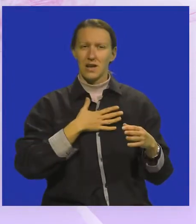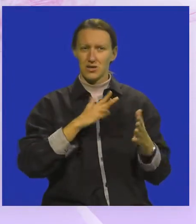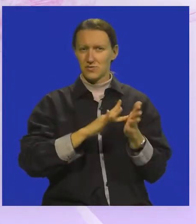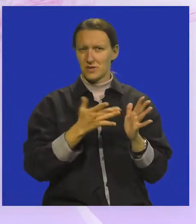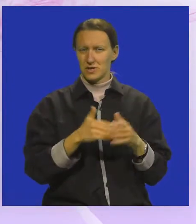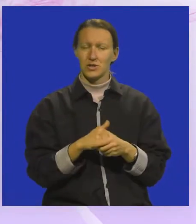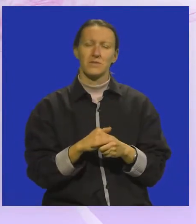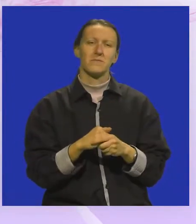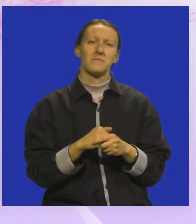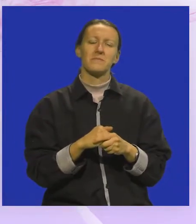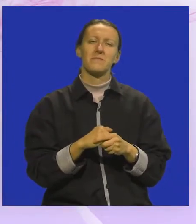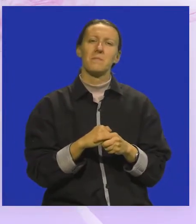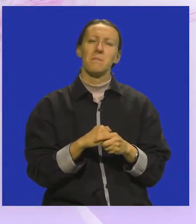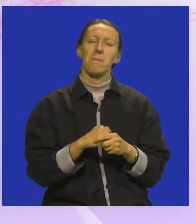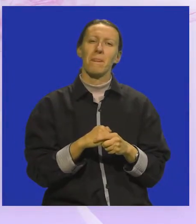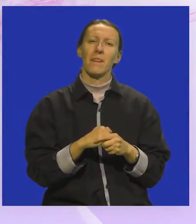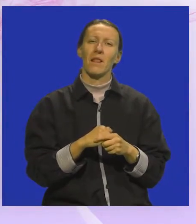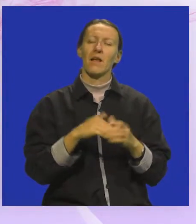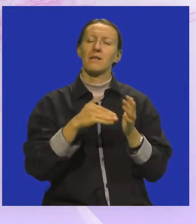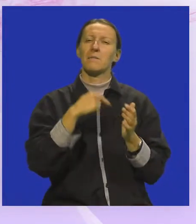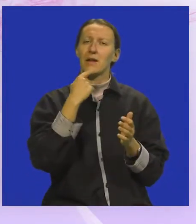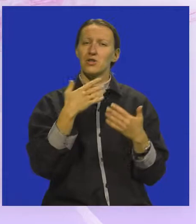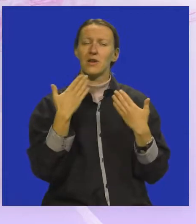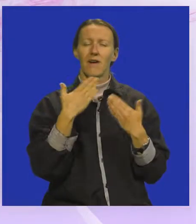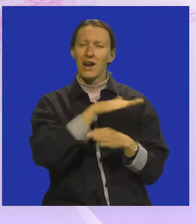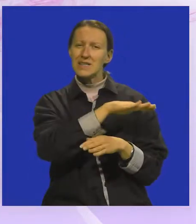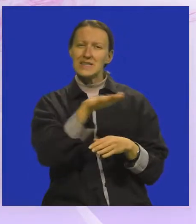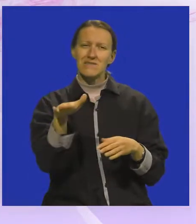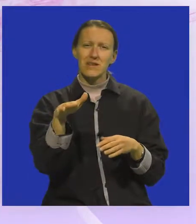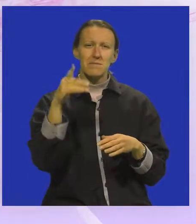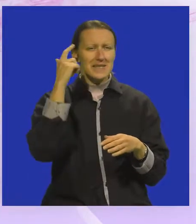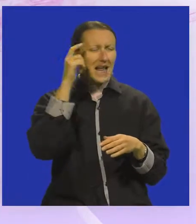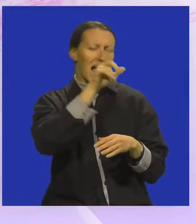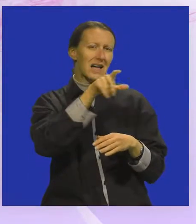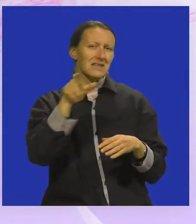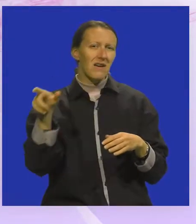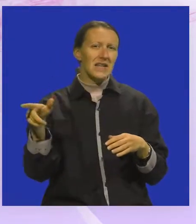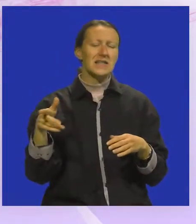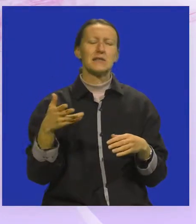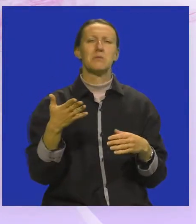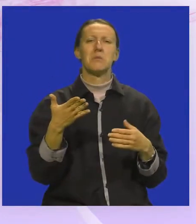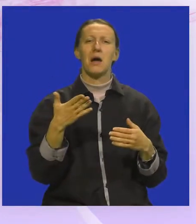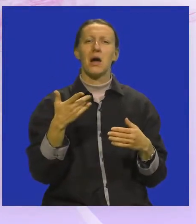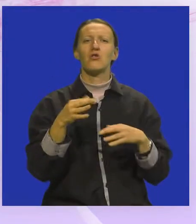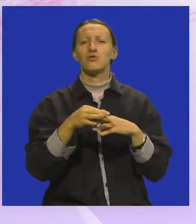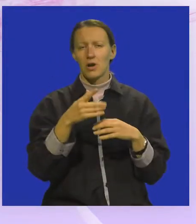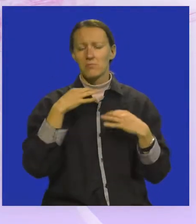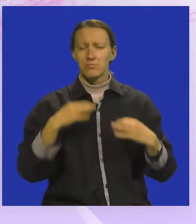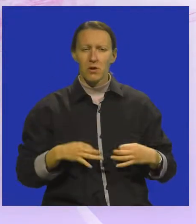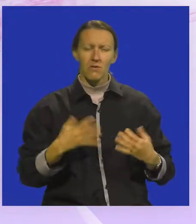manifestacije. Treba reći hvala svim znanstvenicima, ženama,